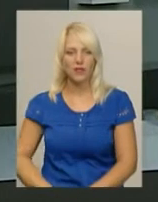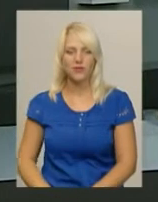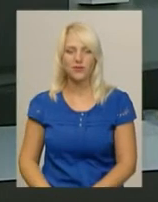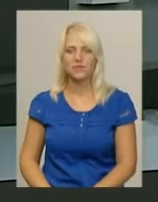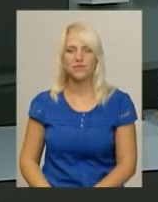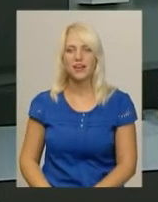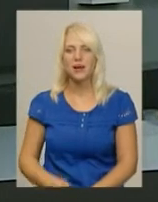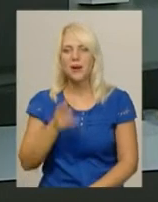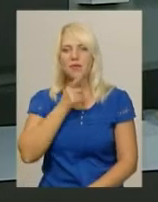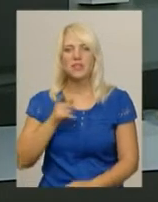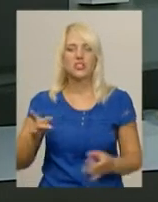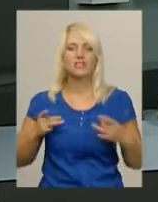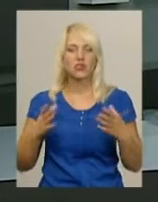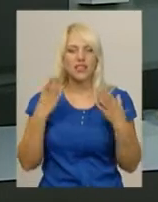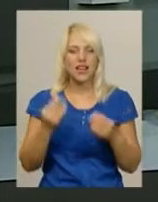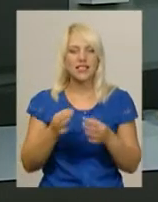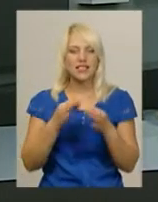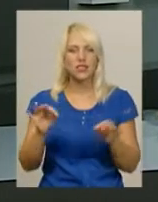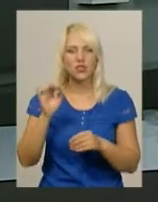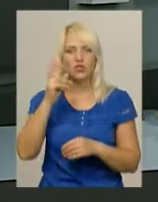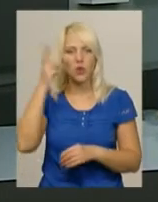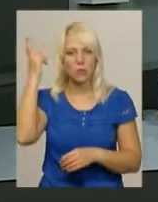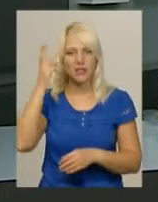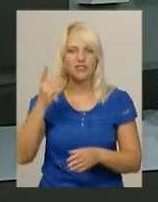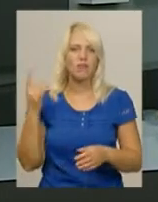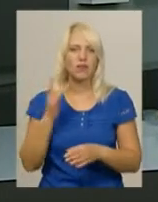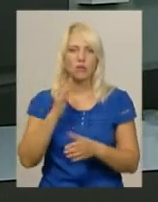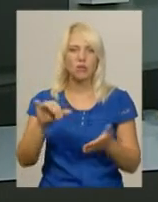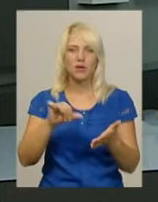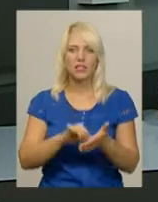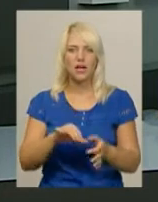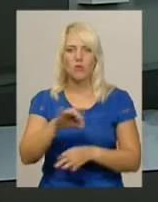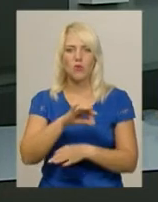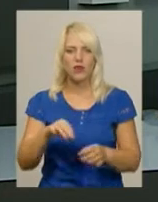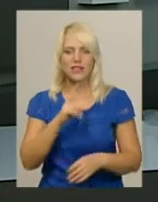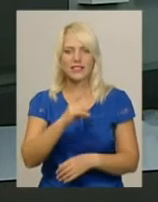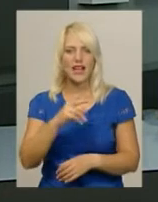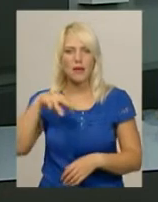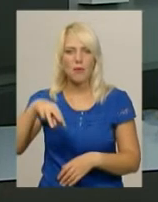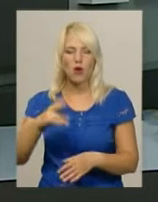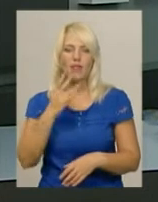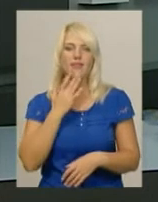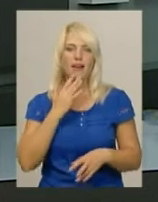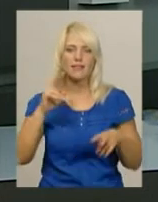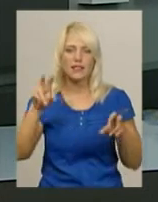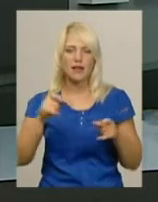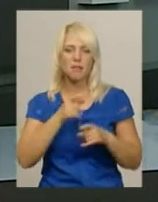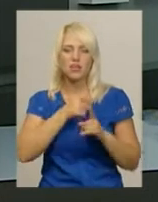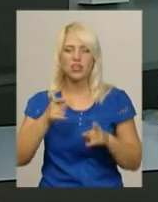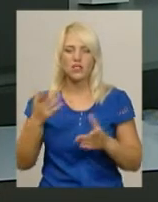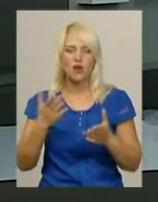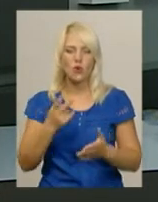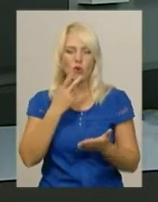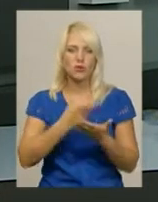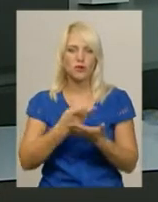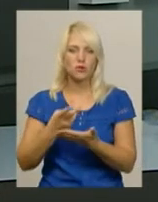Під час святкування Дня Незалежності у Хмельницькому вперше буде представлено проєкт Ксенії Малюкової «Нація», під час якого продемонструють